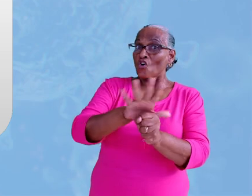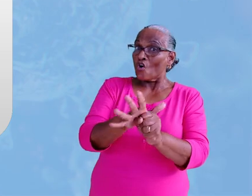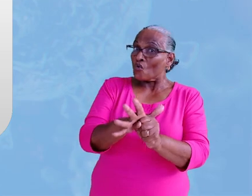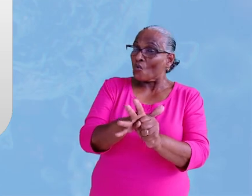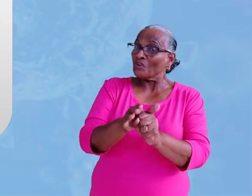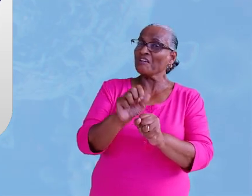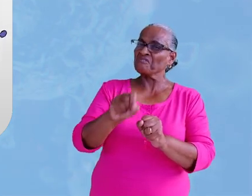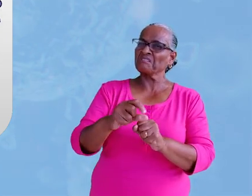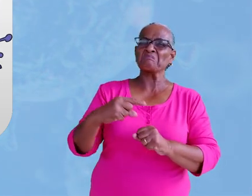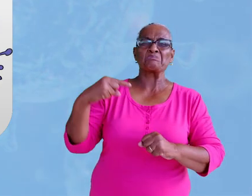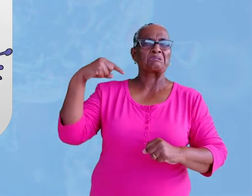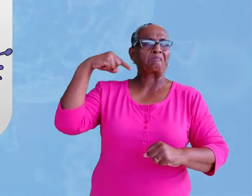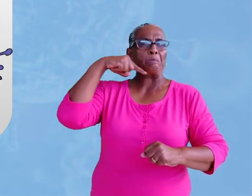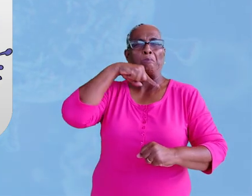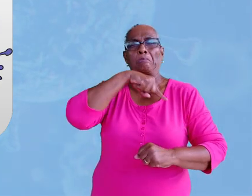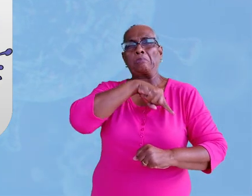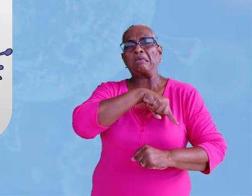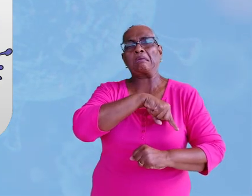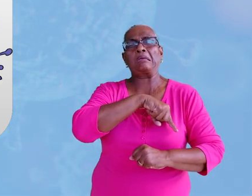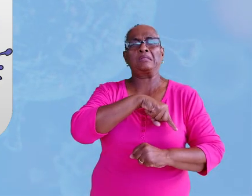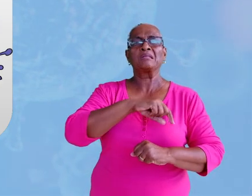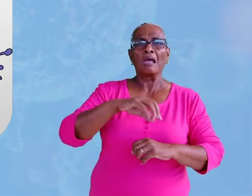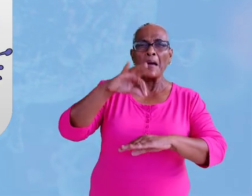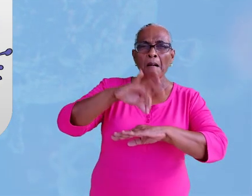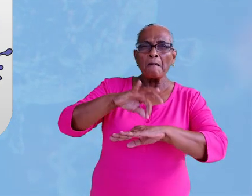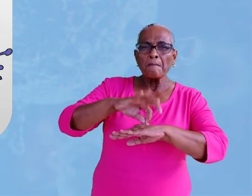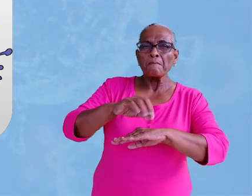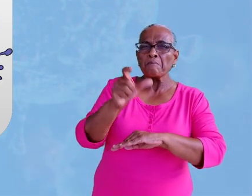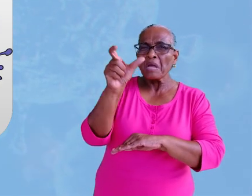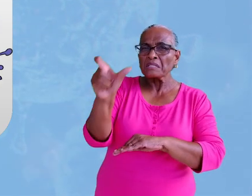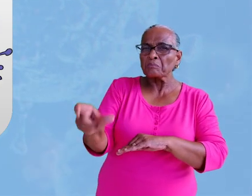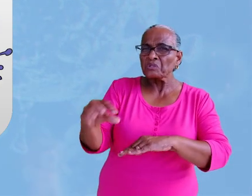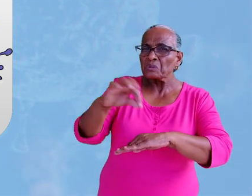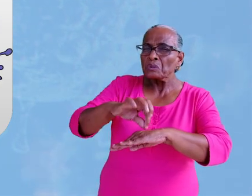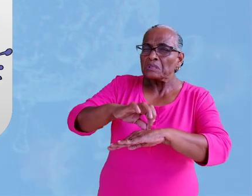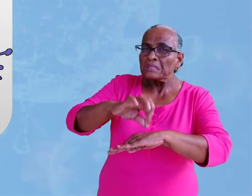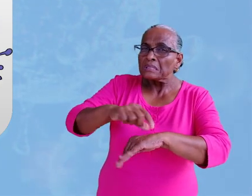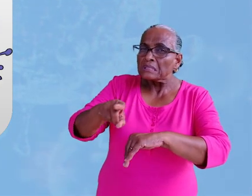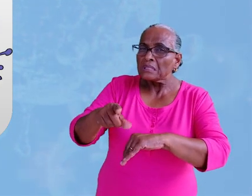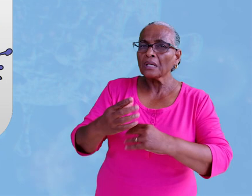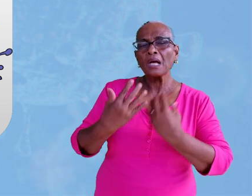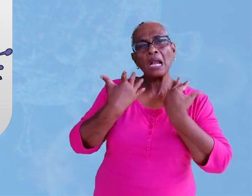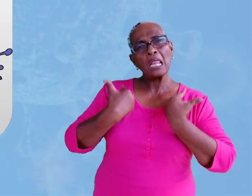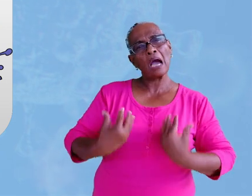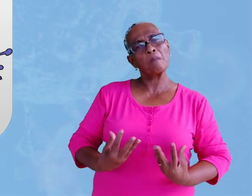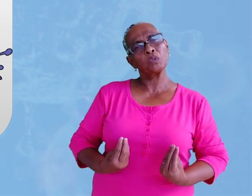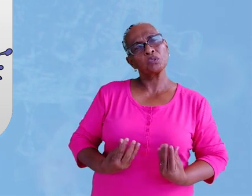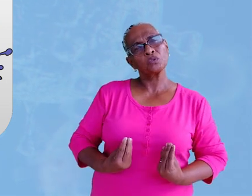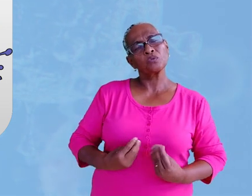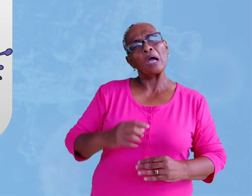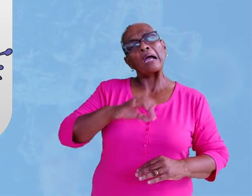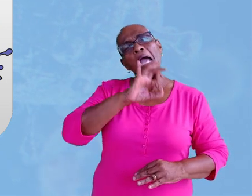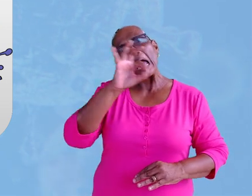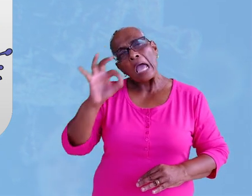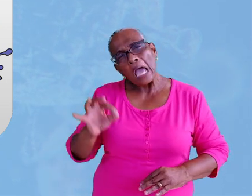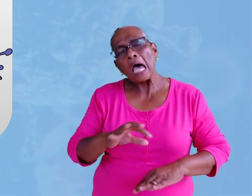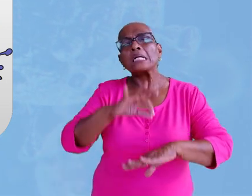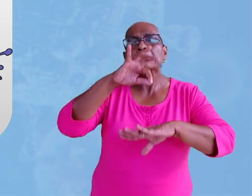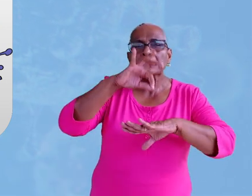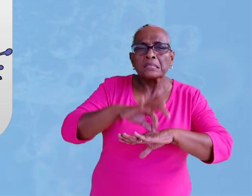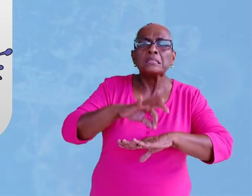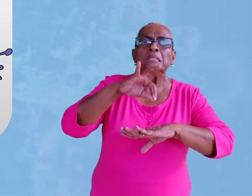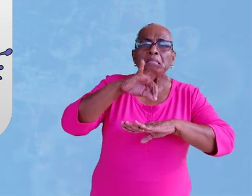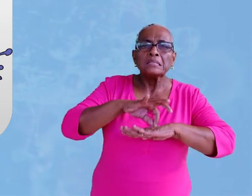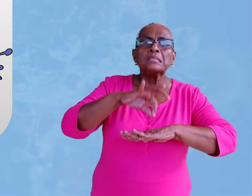coronavirus is erg gemeen, want juist mensen die ziek zijn en een zwakke weerstand hebben, kunnen er nog zieker van worden